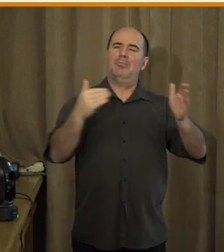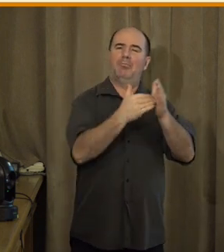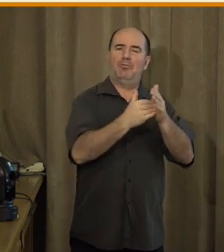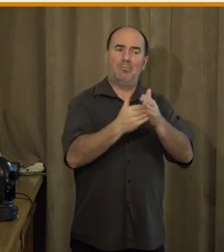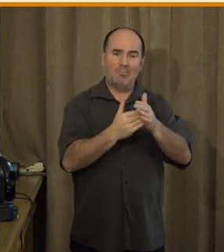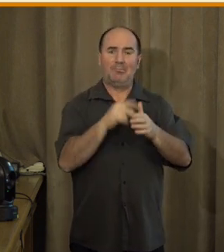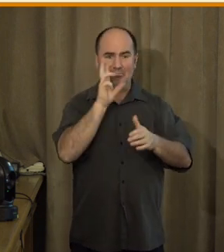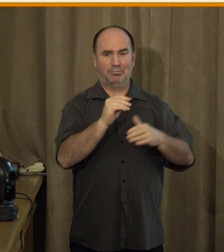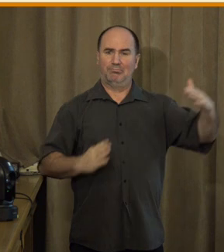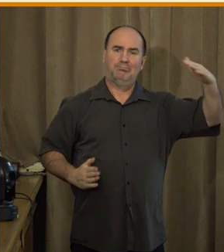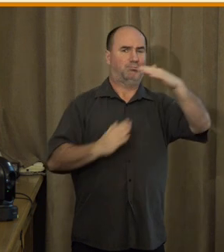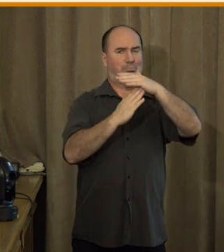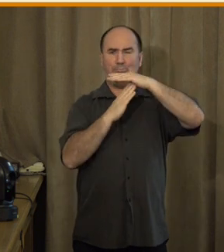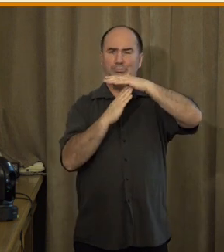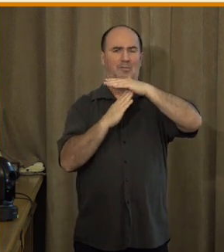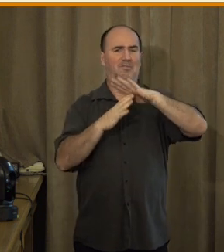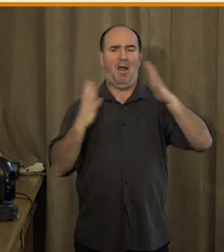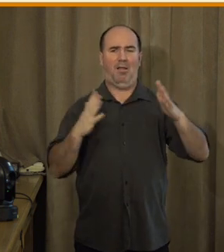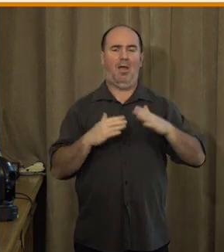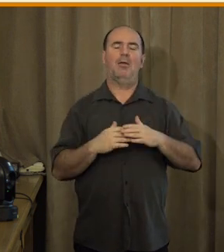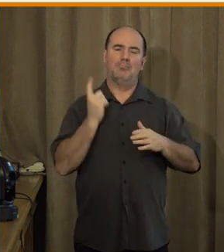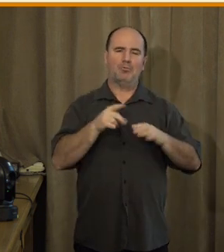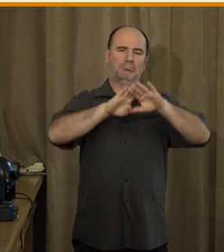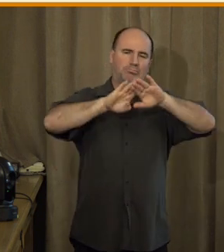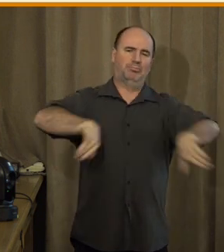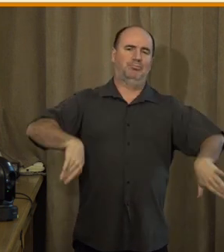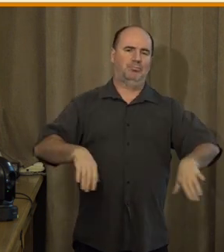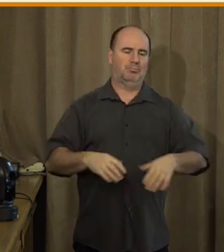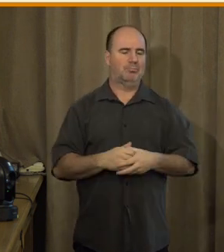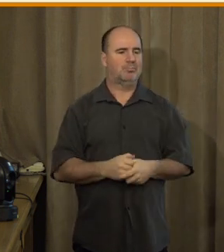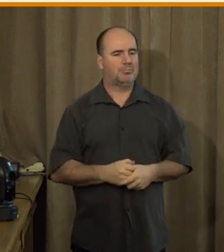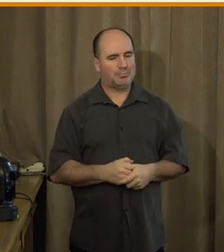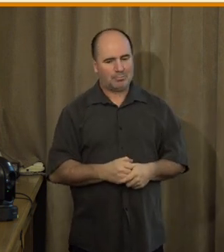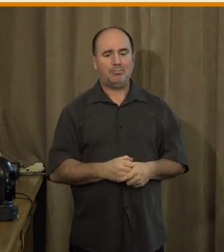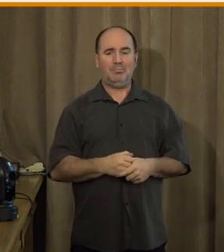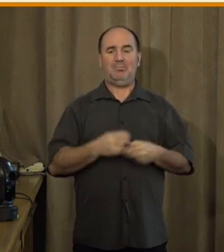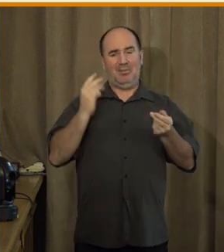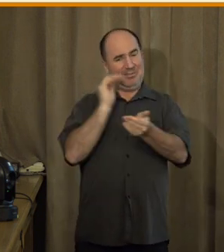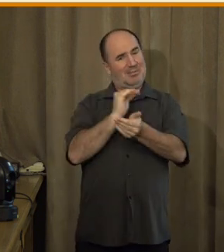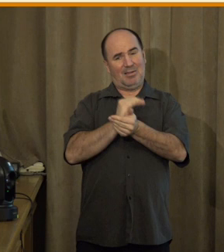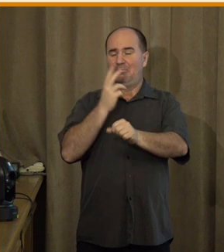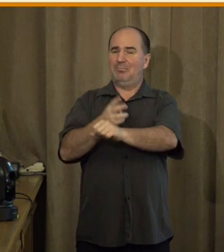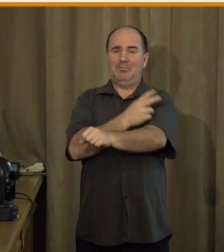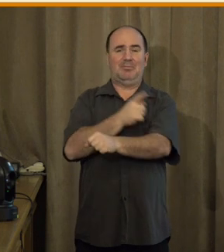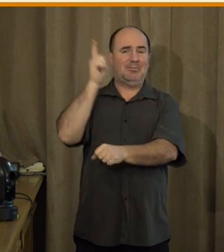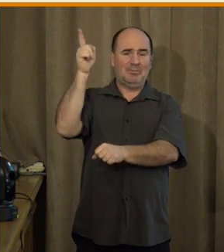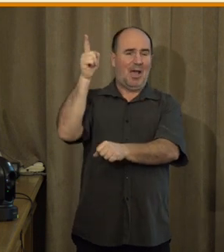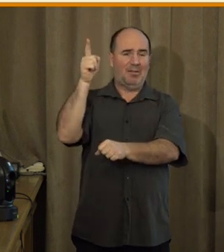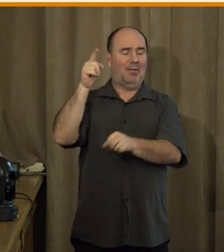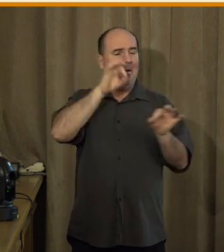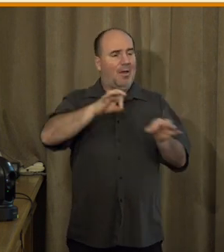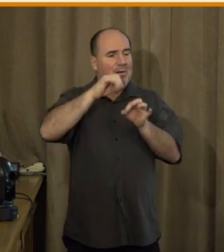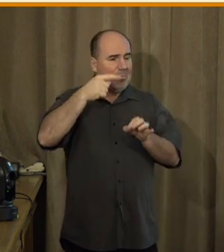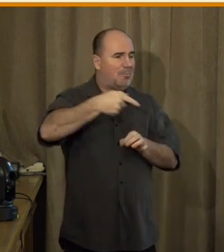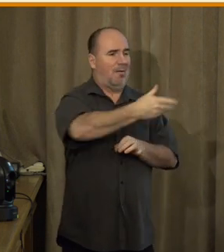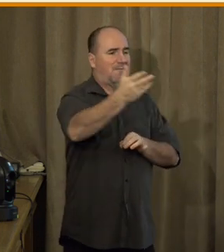vidíme teda, pokud bychom to schrnuli, je, že stát vlastně nepřipravil jak veřejnost, ale co je důležité, tak